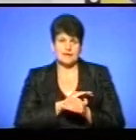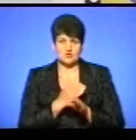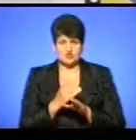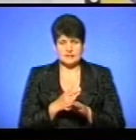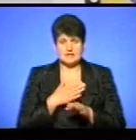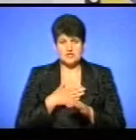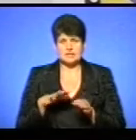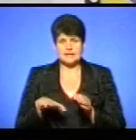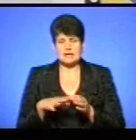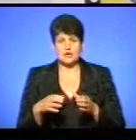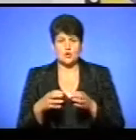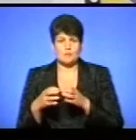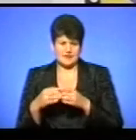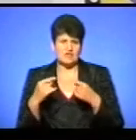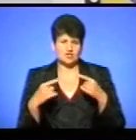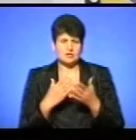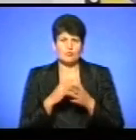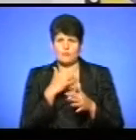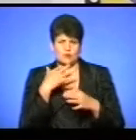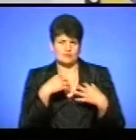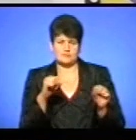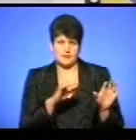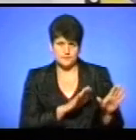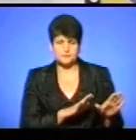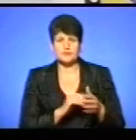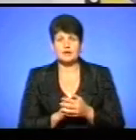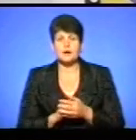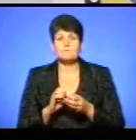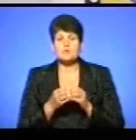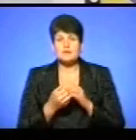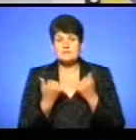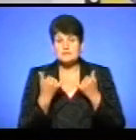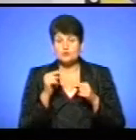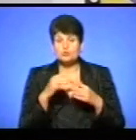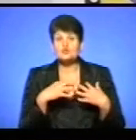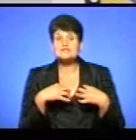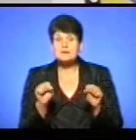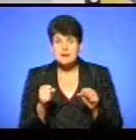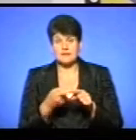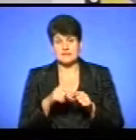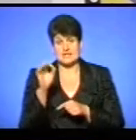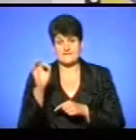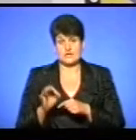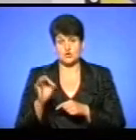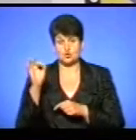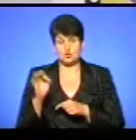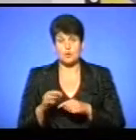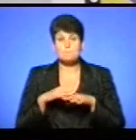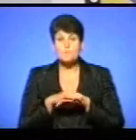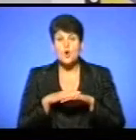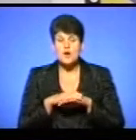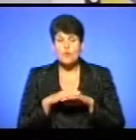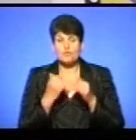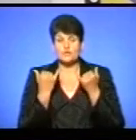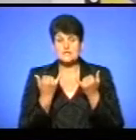і не тільки нашої, а інших є, бо багатьом забирають. Зараз проблема в тому, що забрали частково цей відсоток, чи… Прораховують зараз,